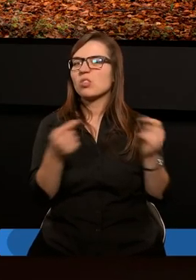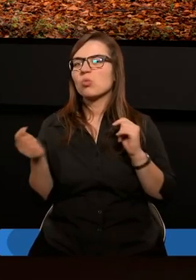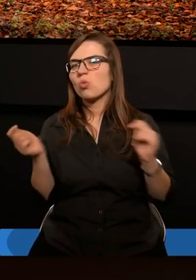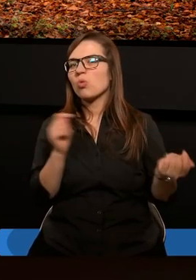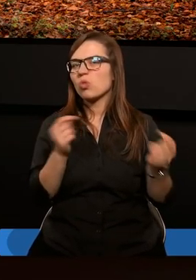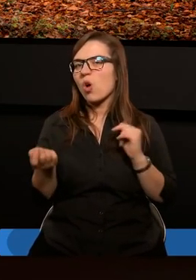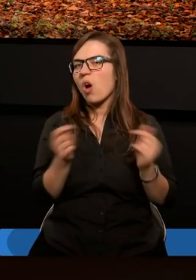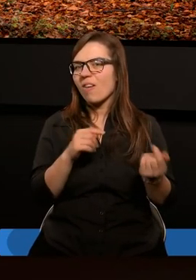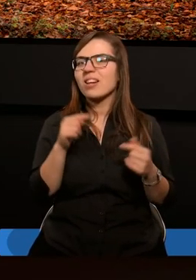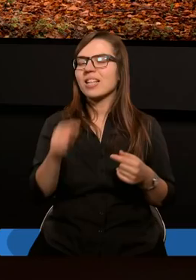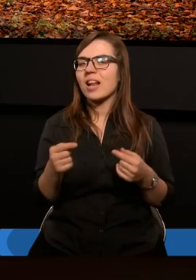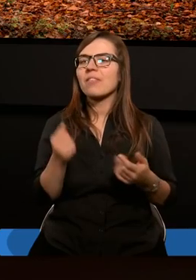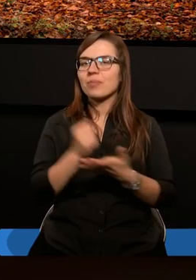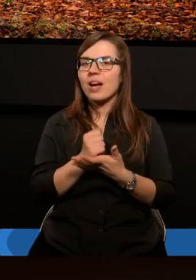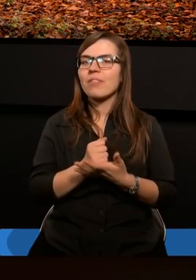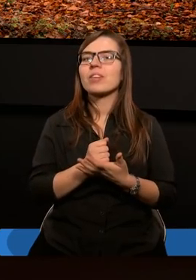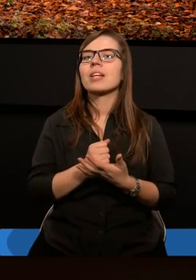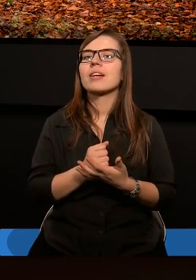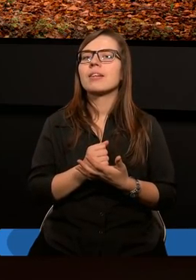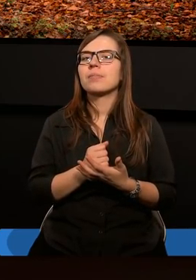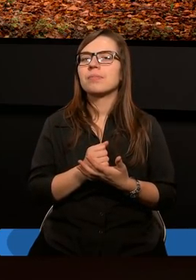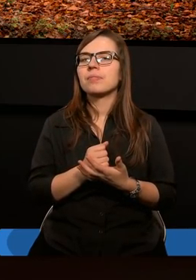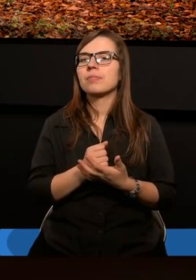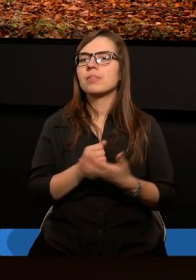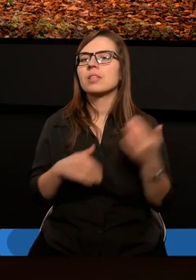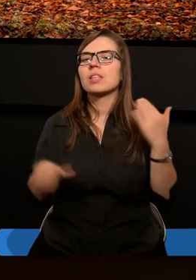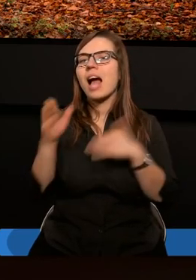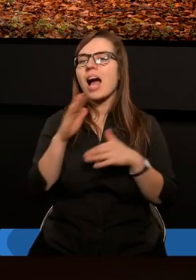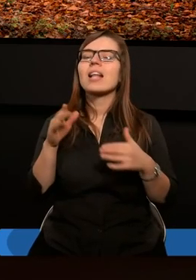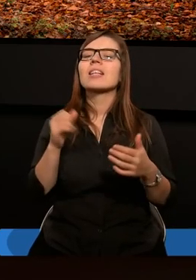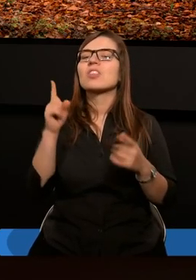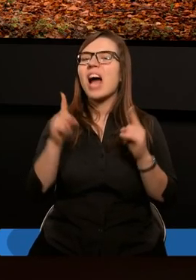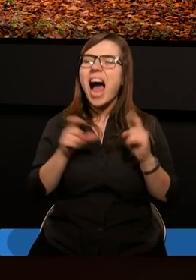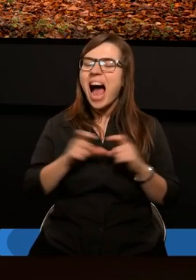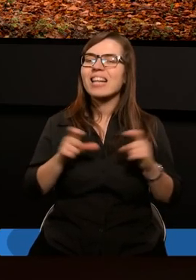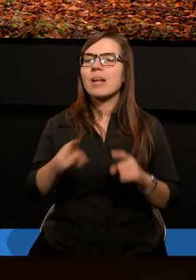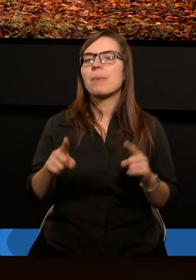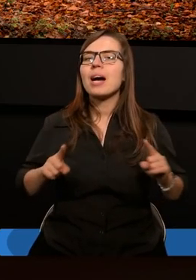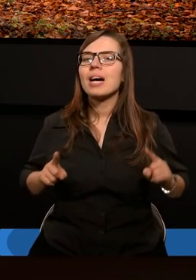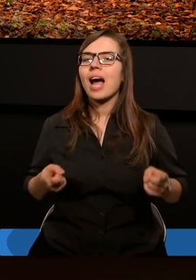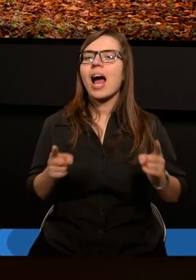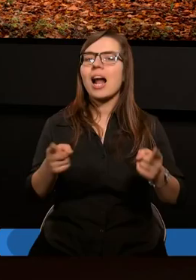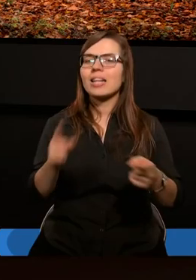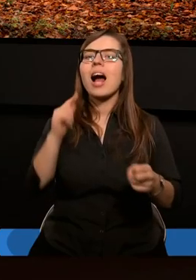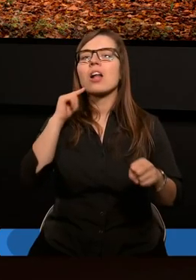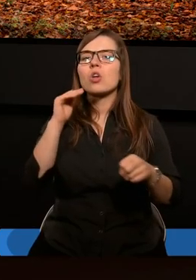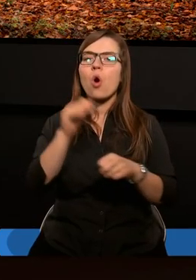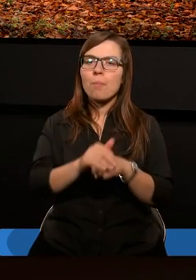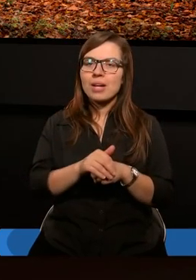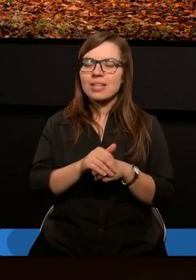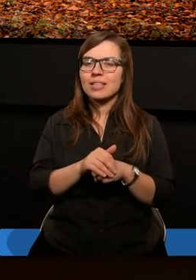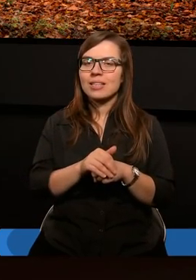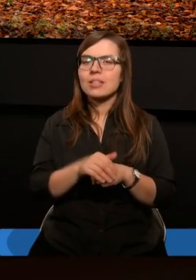nad zakresem tych pojęć, nad czasem ich realizacji tych obietnic,